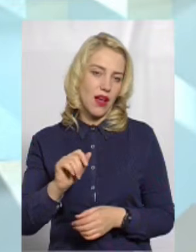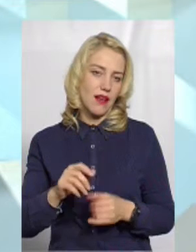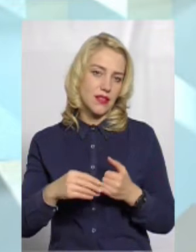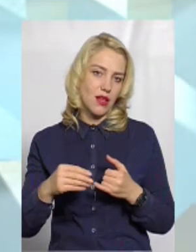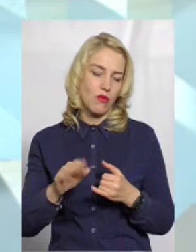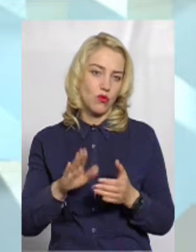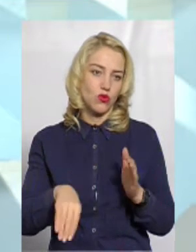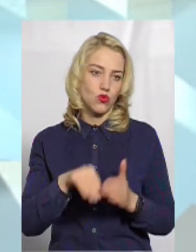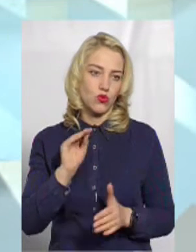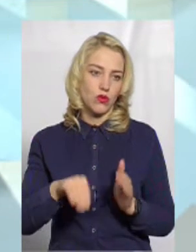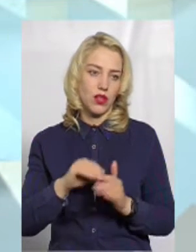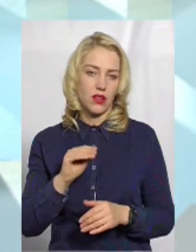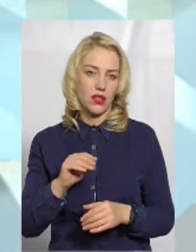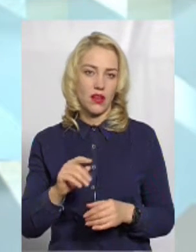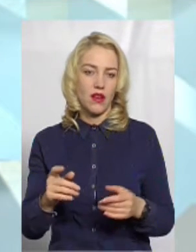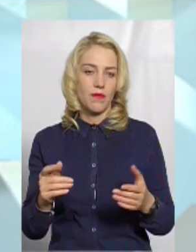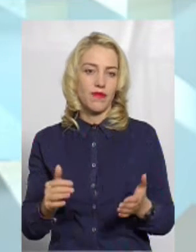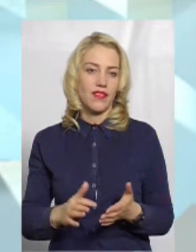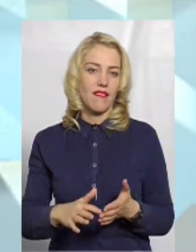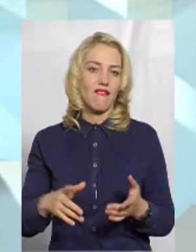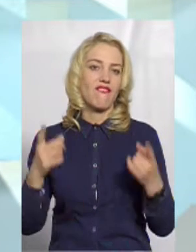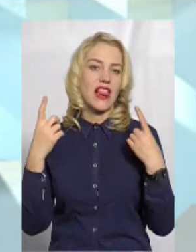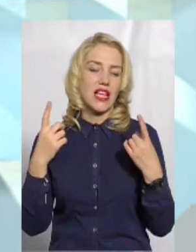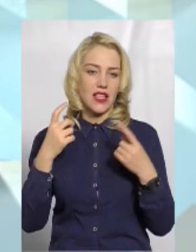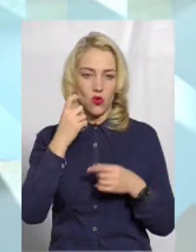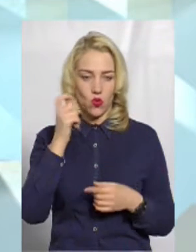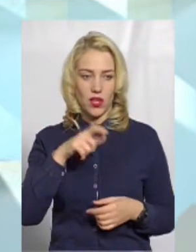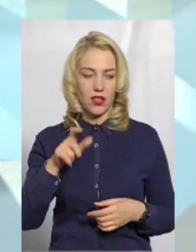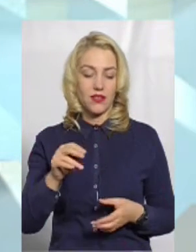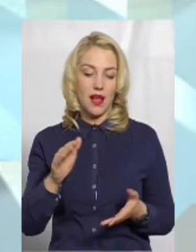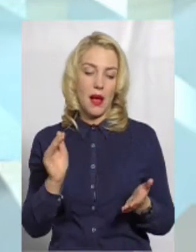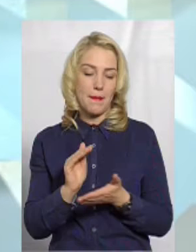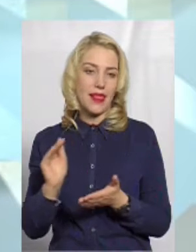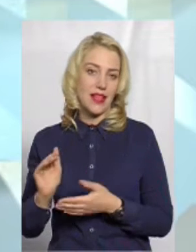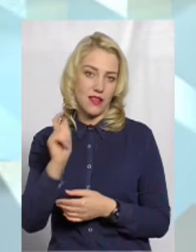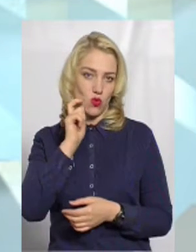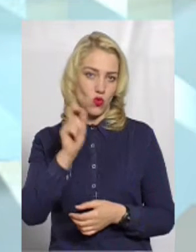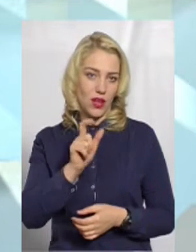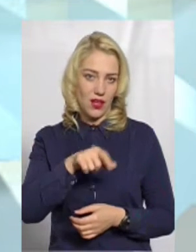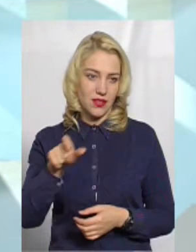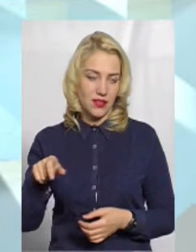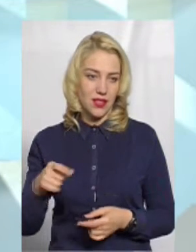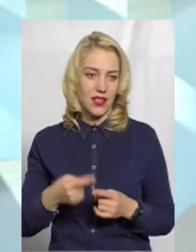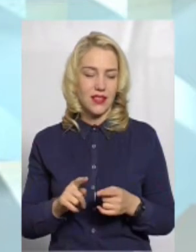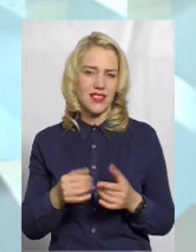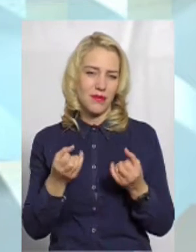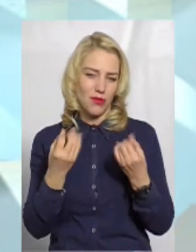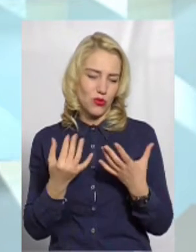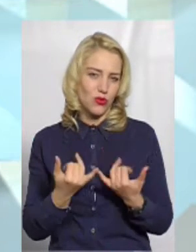будуть купляти великі українці. А маленькі українці, ну, це так для розмови.